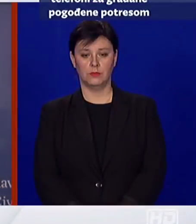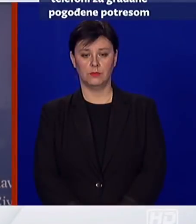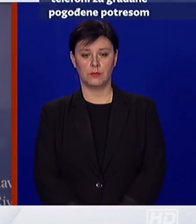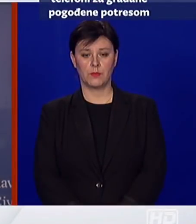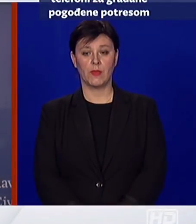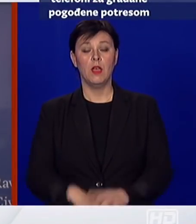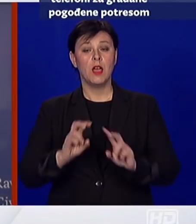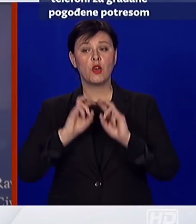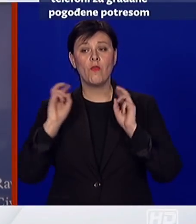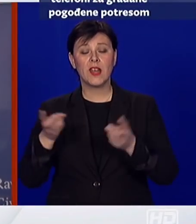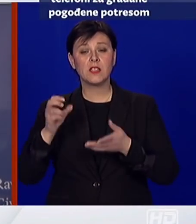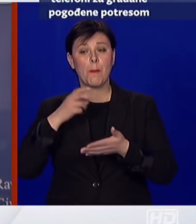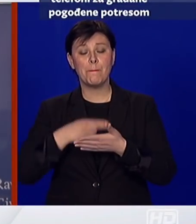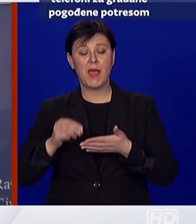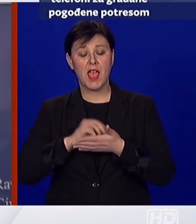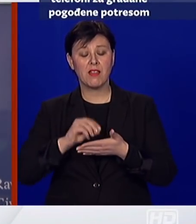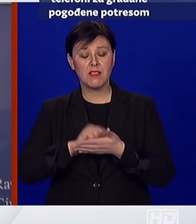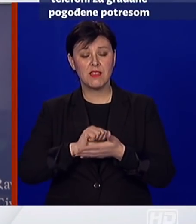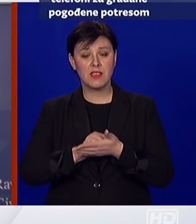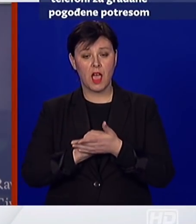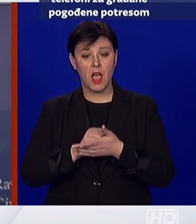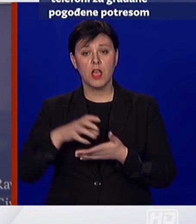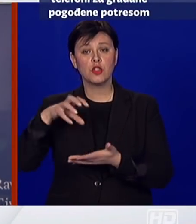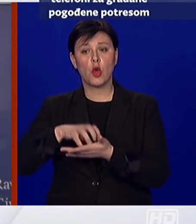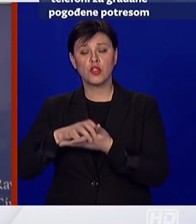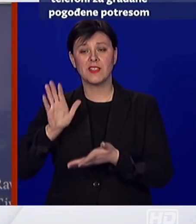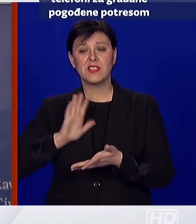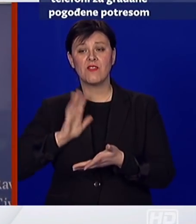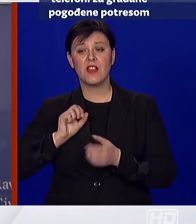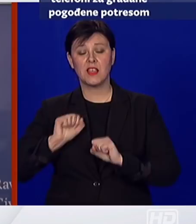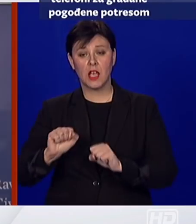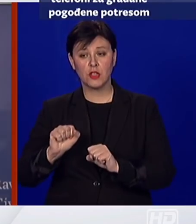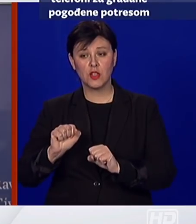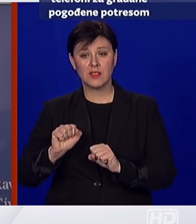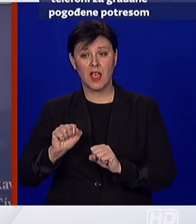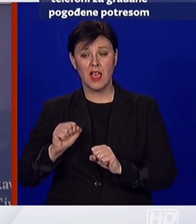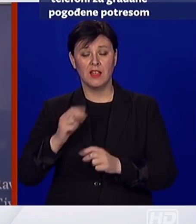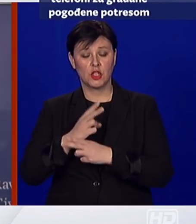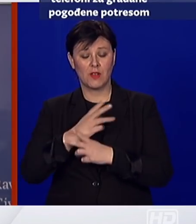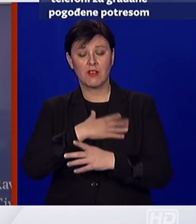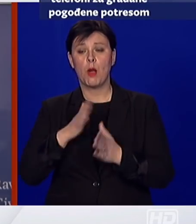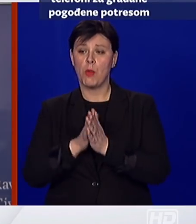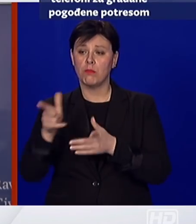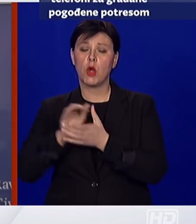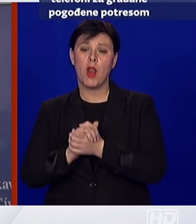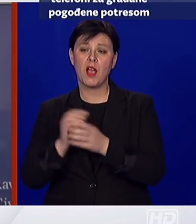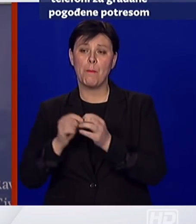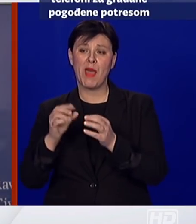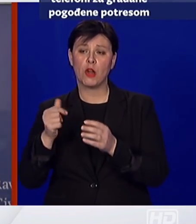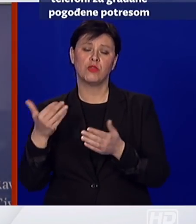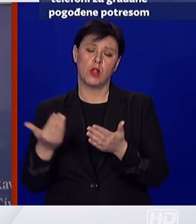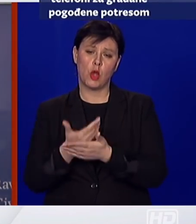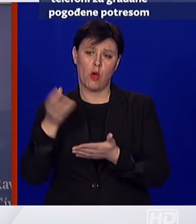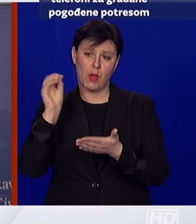Za medije stožera civilne zaštite Republike Hrvatske i molim kolegu Beroša da nas izvijesti o najnovijim podacima.